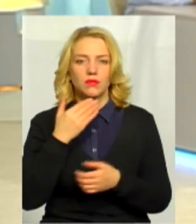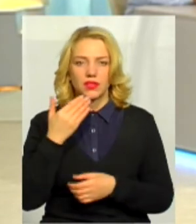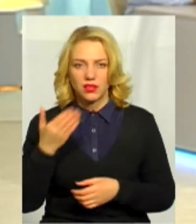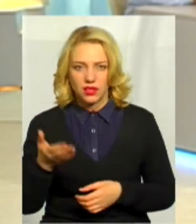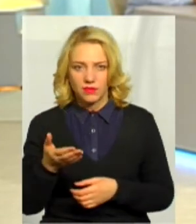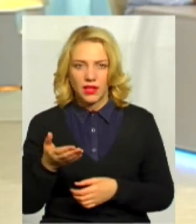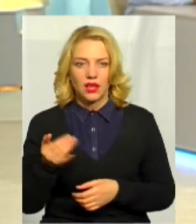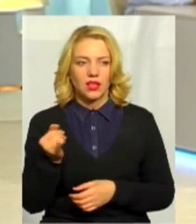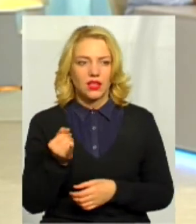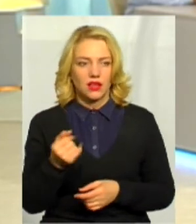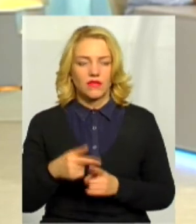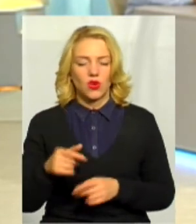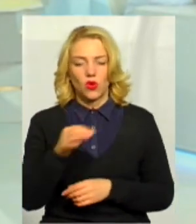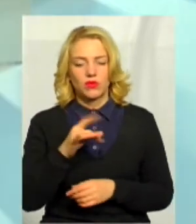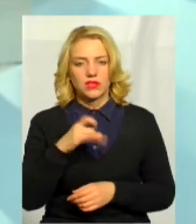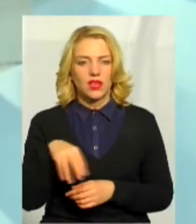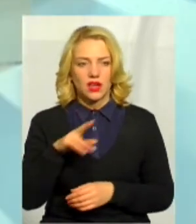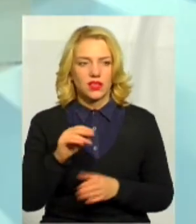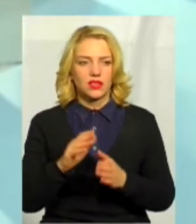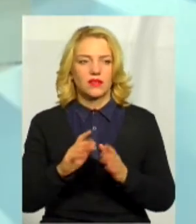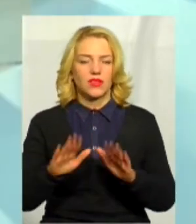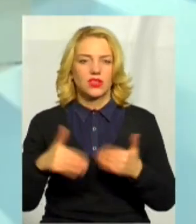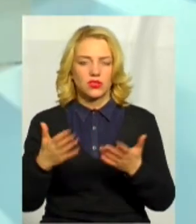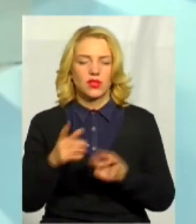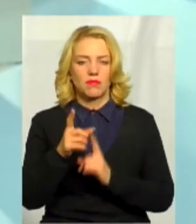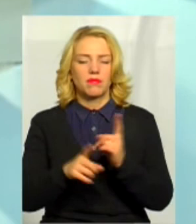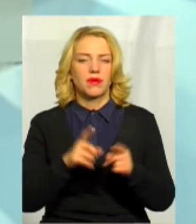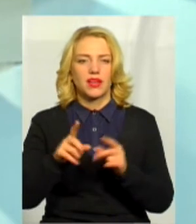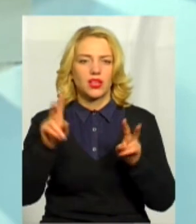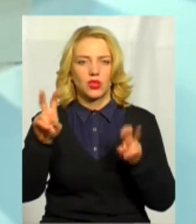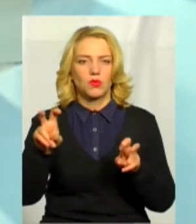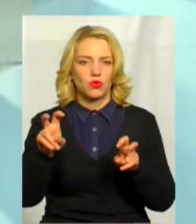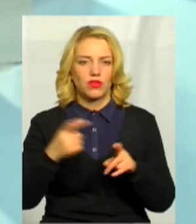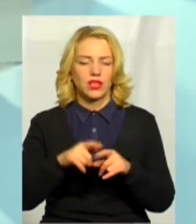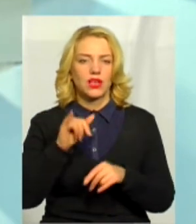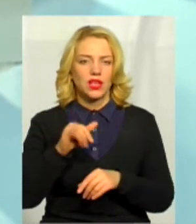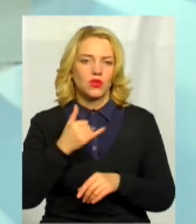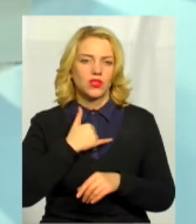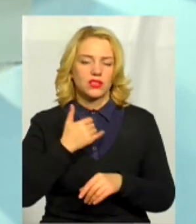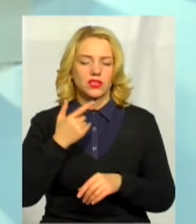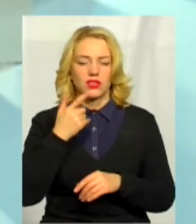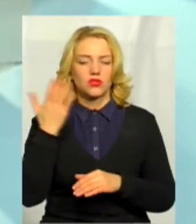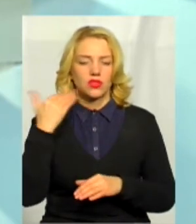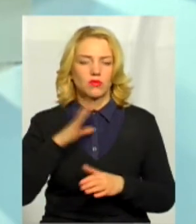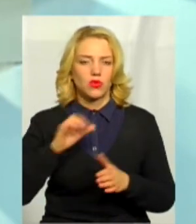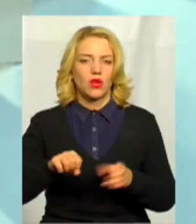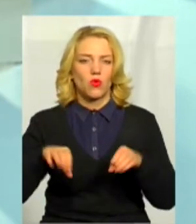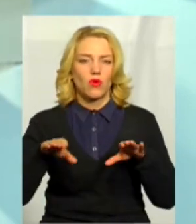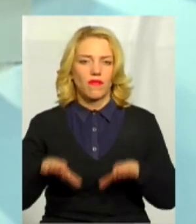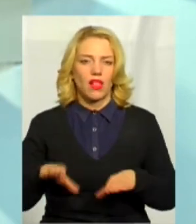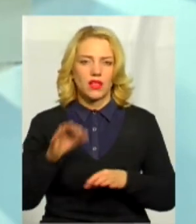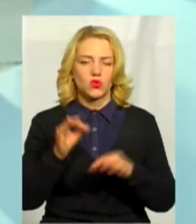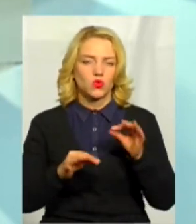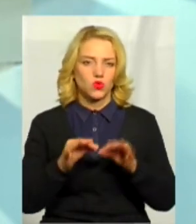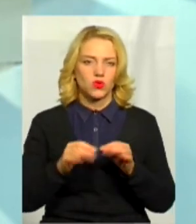в обласній раді ініціюємо переименування. До нас прийшла нещодавно ухвала суду, відкрите